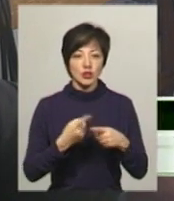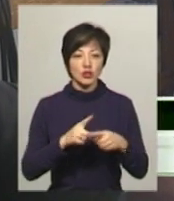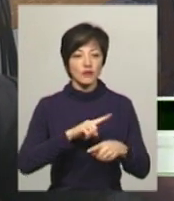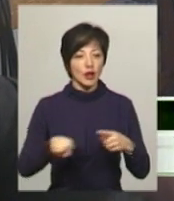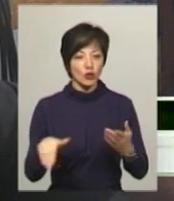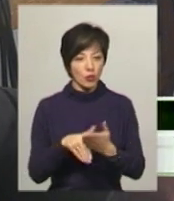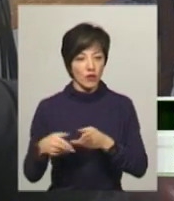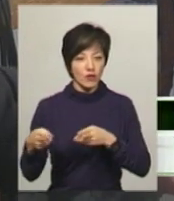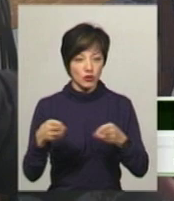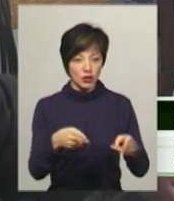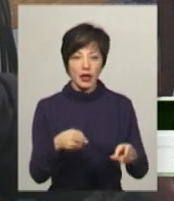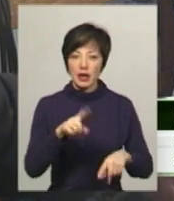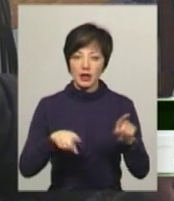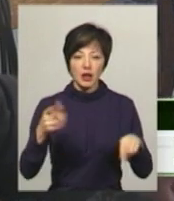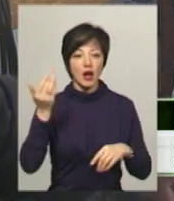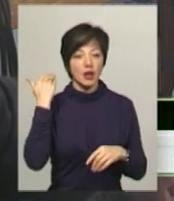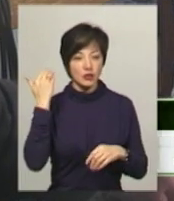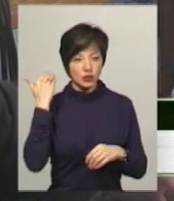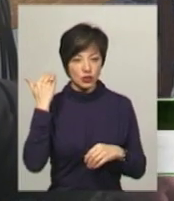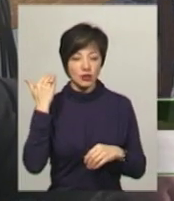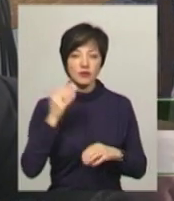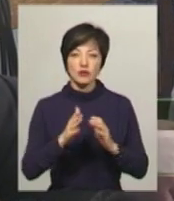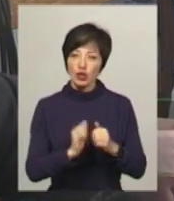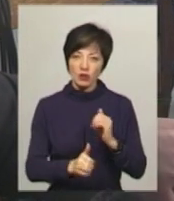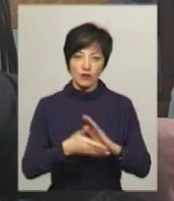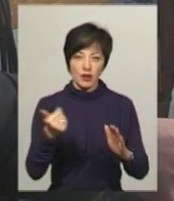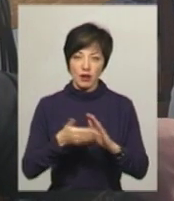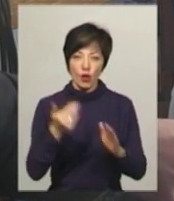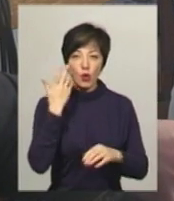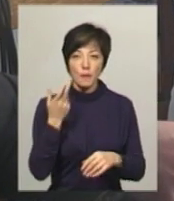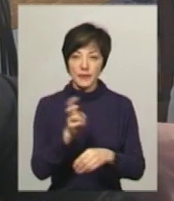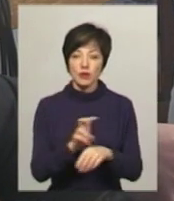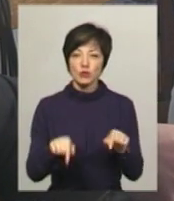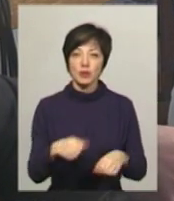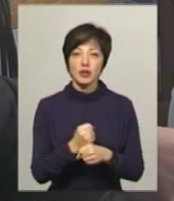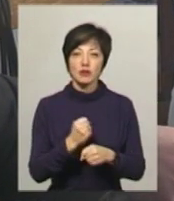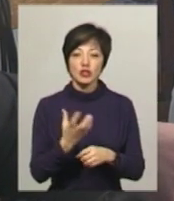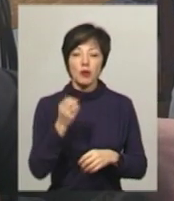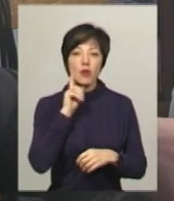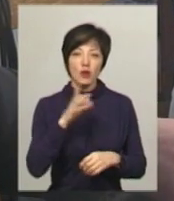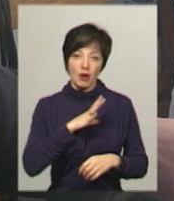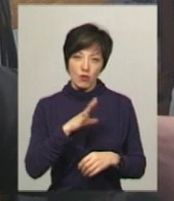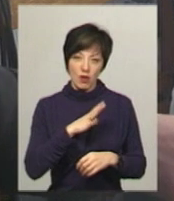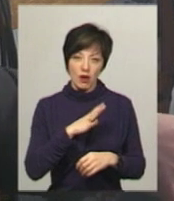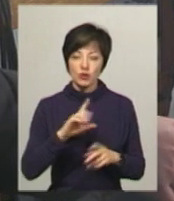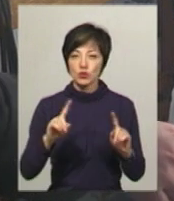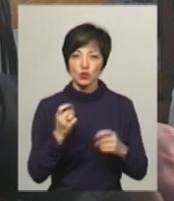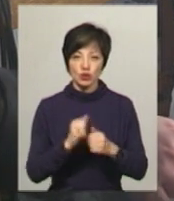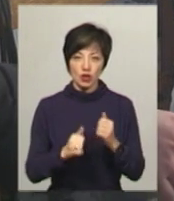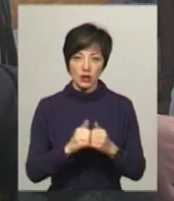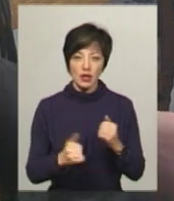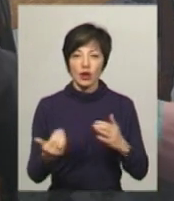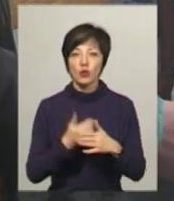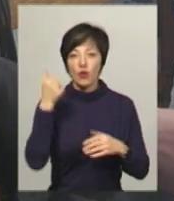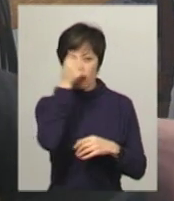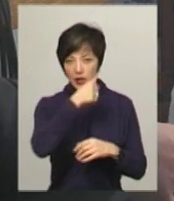що швидка виїжджає, рідко буває. Раніше часто, коли я прийшла сюди працювати, ще молода була, то дуже часто. І